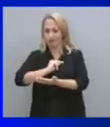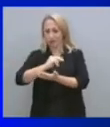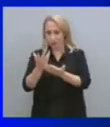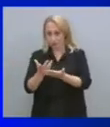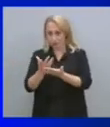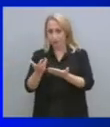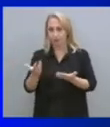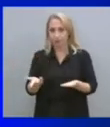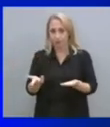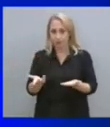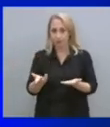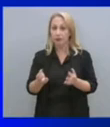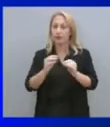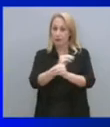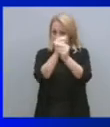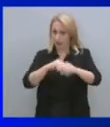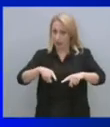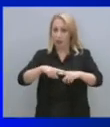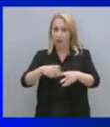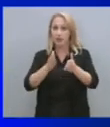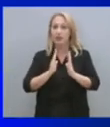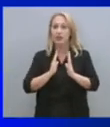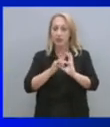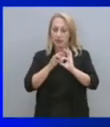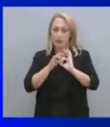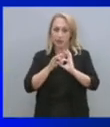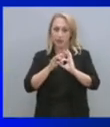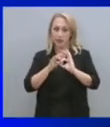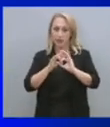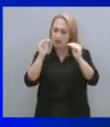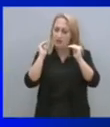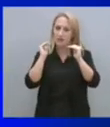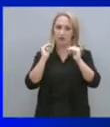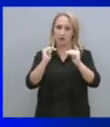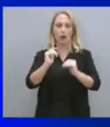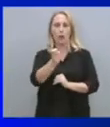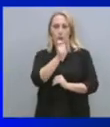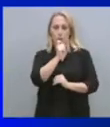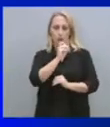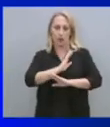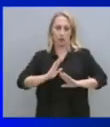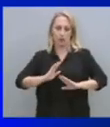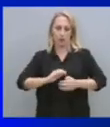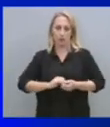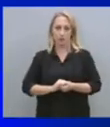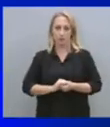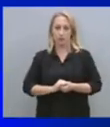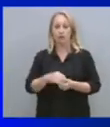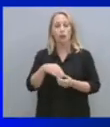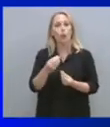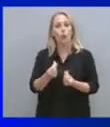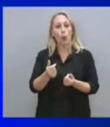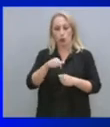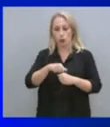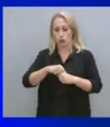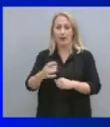ωφέλη. Θα συνεχίσουμε λοιπόν αταλάντευτοι στην πολιτική την οποία ακολουθούμε ενισχύοντας ακόμα περισσότερο